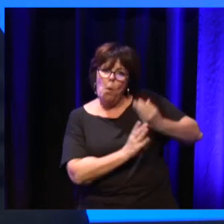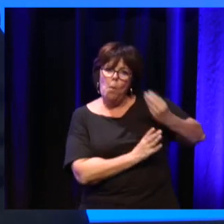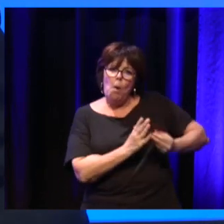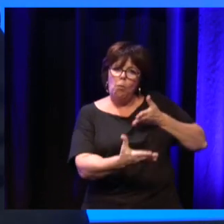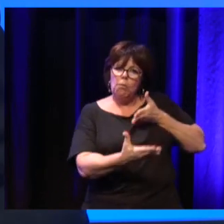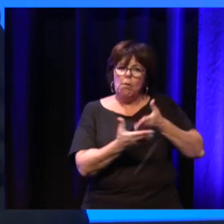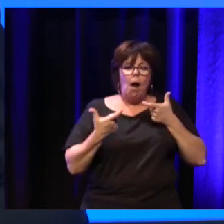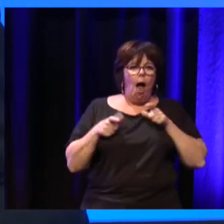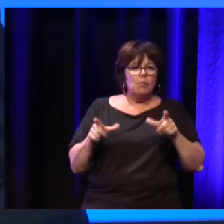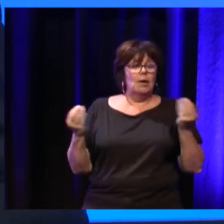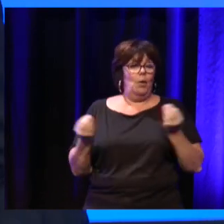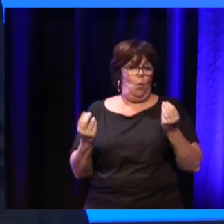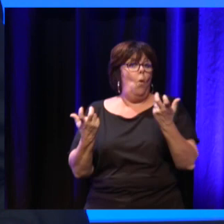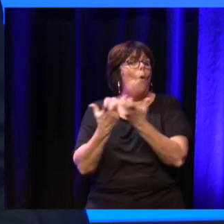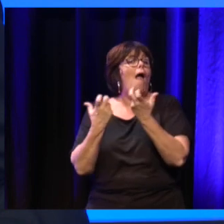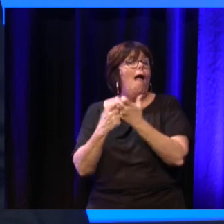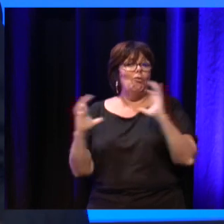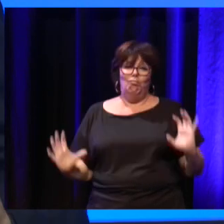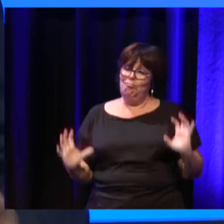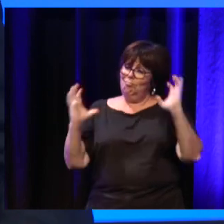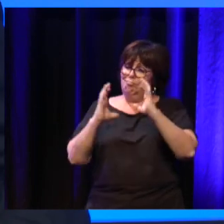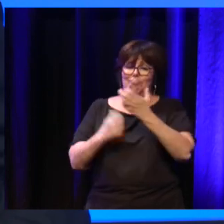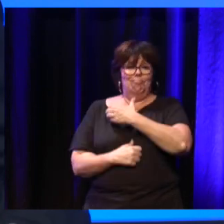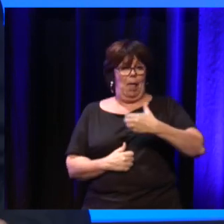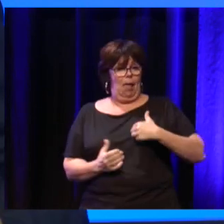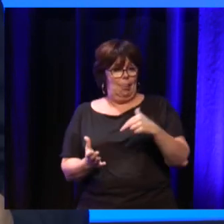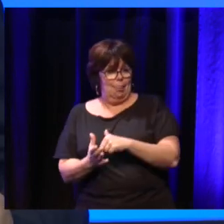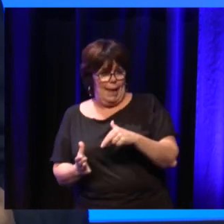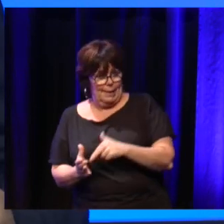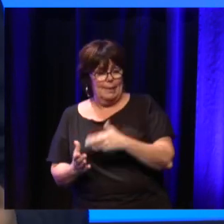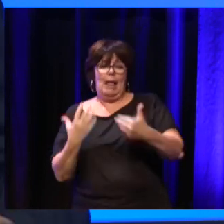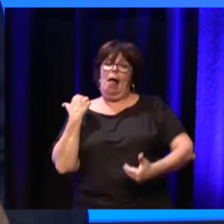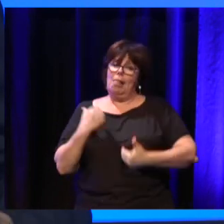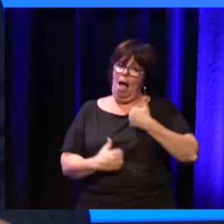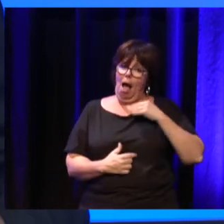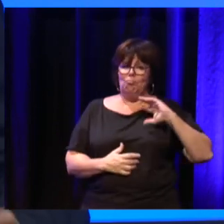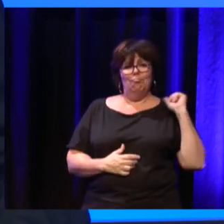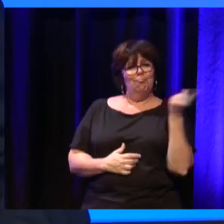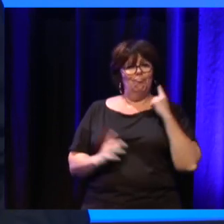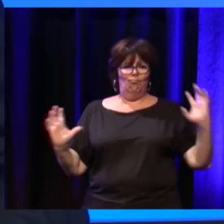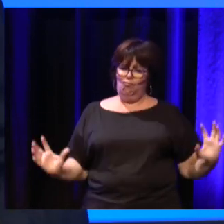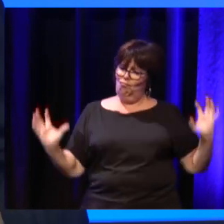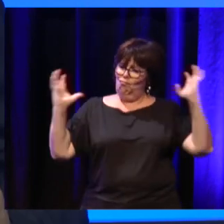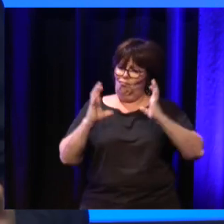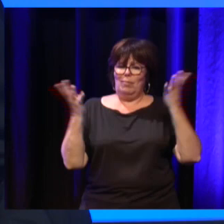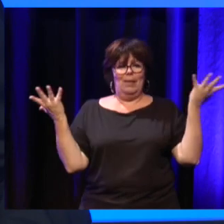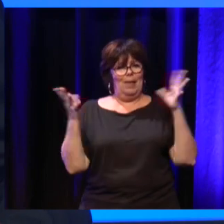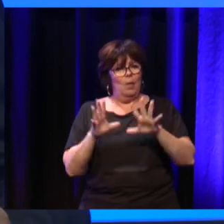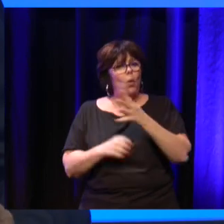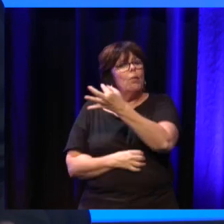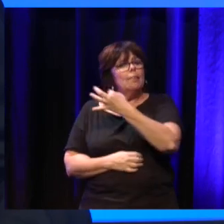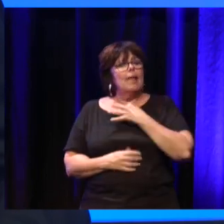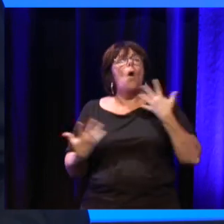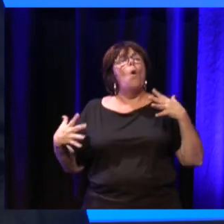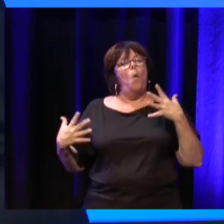la ville de Nice, tout le monde nous a dit, écoutez, on a beaucoup investi sur... On investit, pardonnez-moi l'expression, entre guillemets, sur le handicap